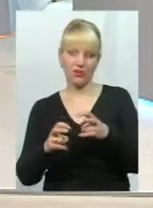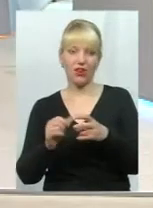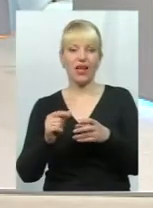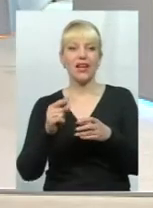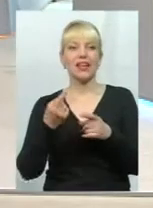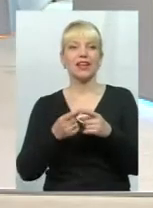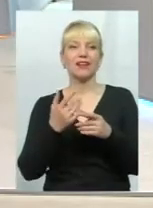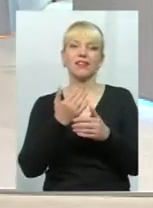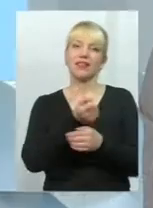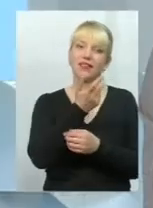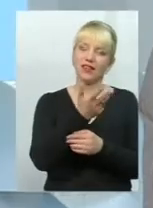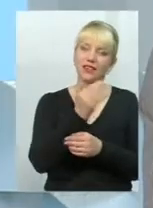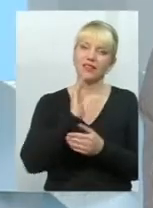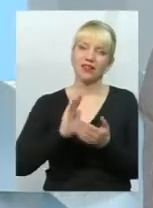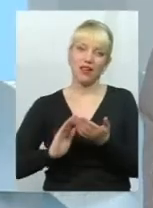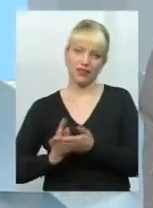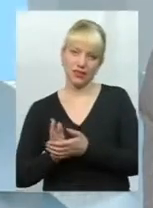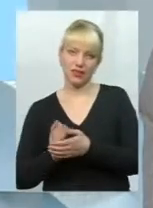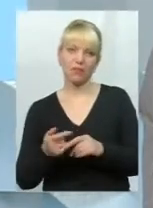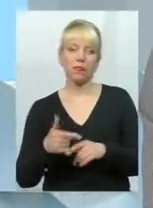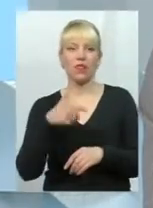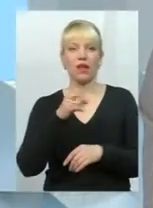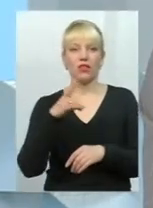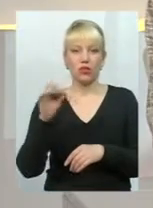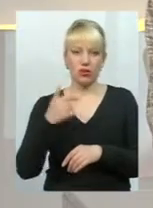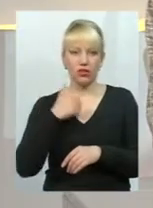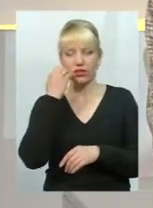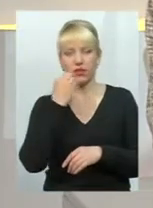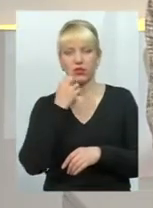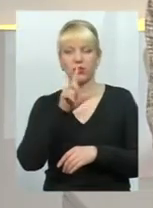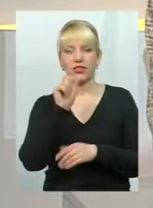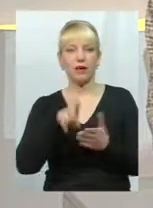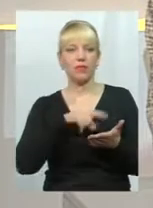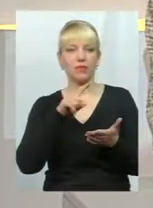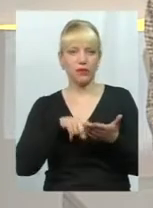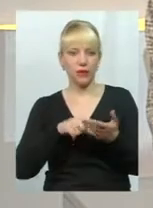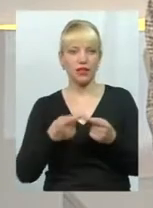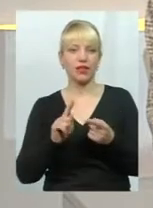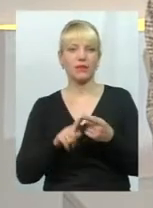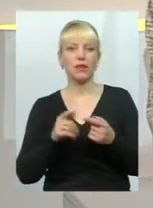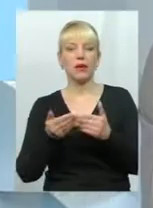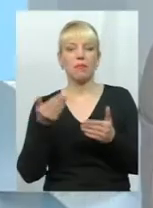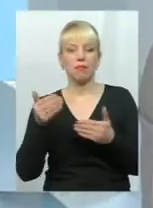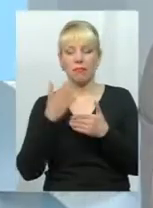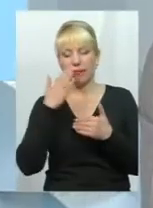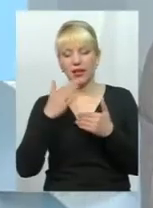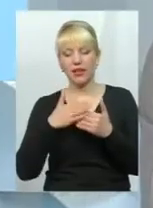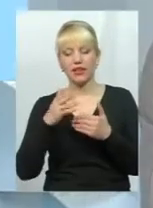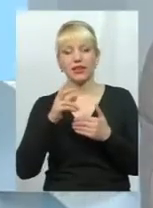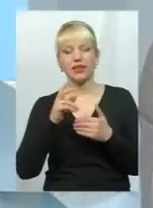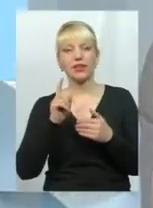кількість і якість. Дякую, пані Ганну, за таке цікаве запитання. Перед тим, як тим на нашу сьогоднішню зустріч, я